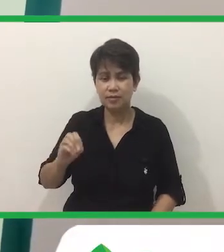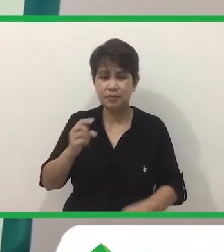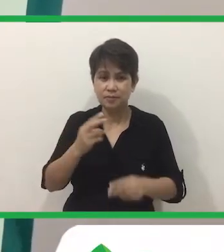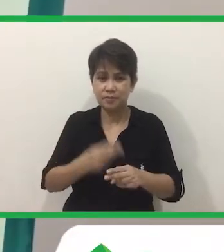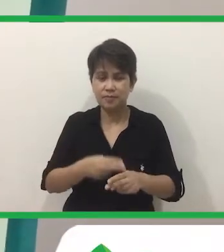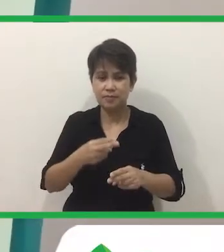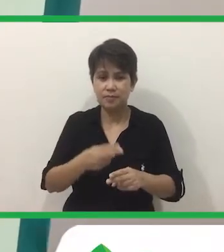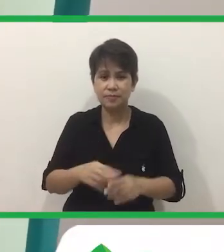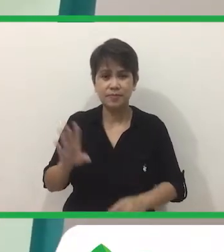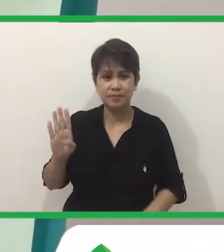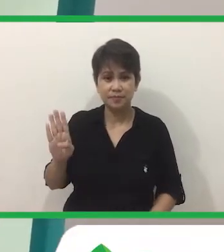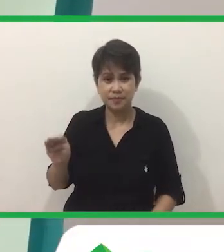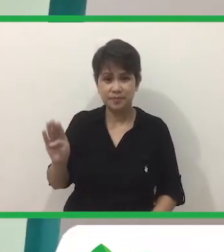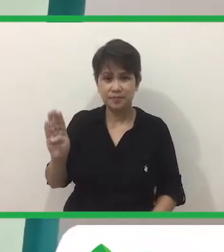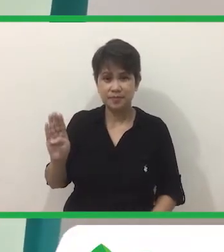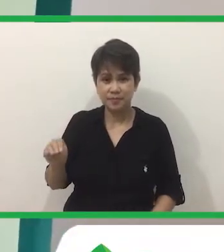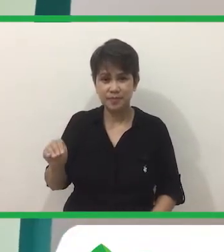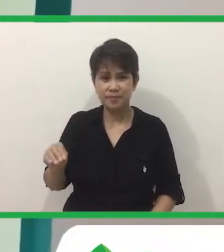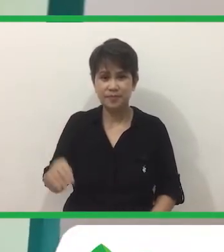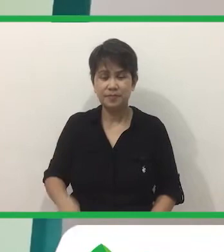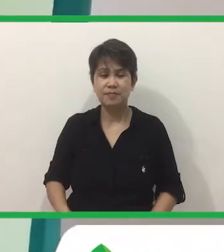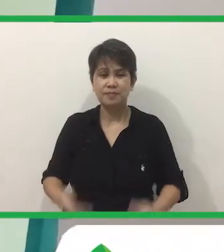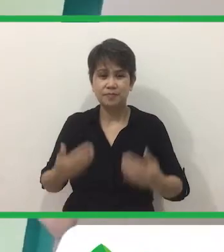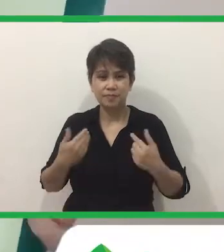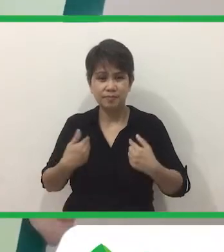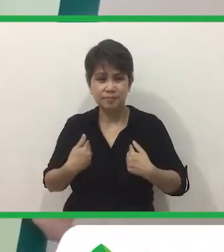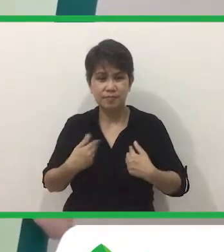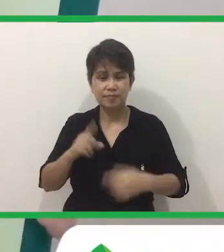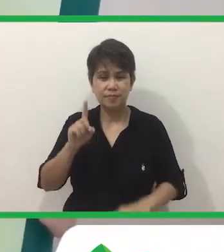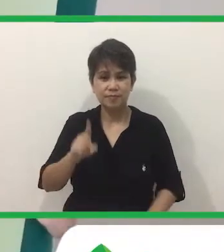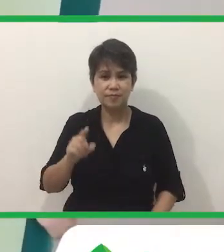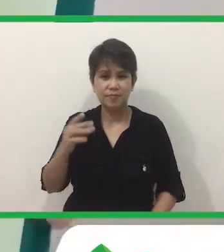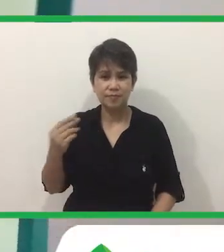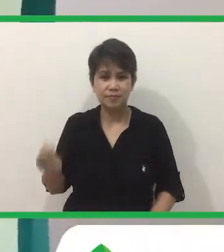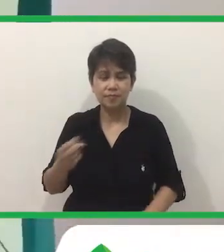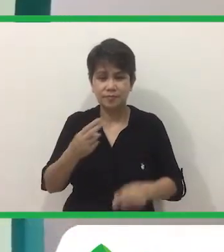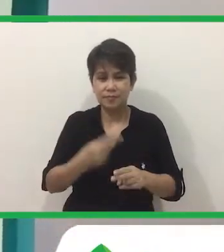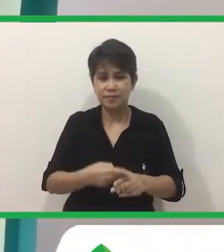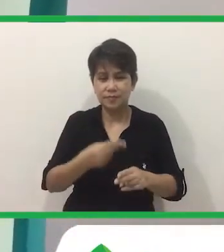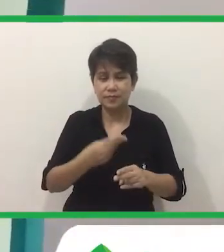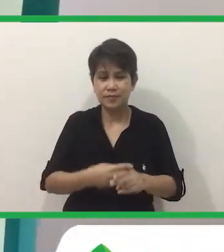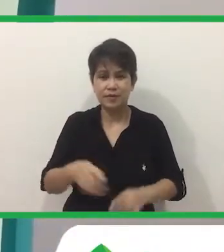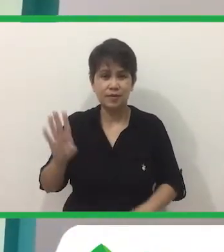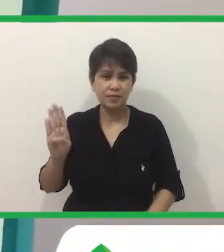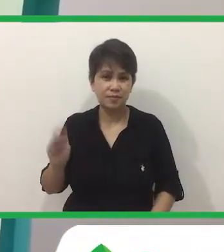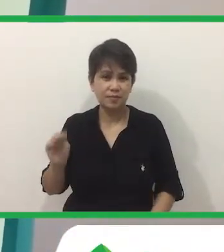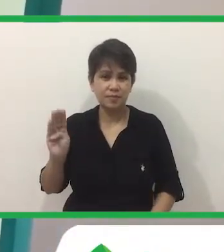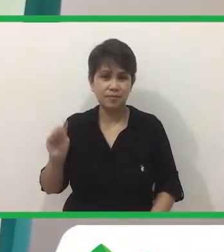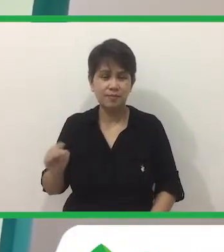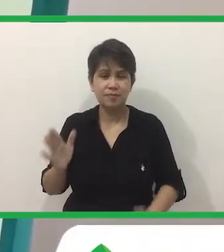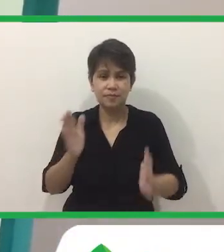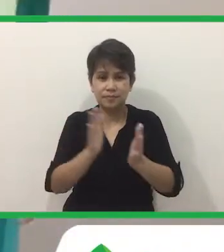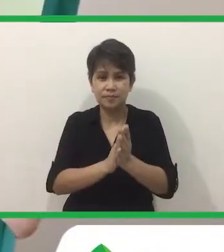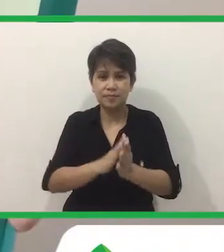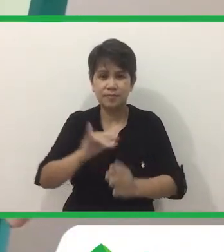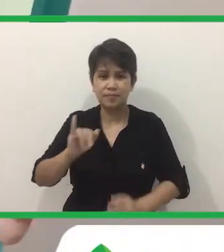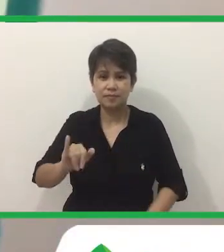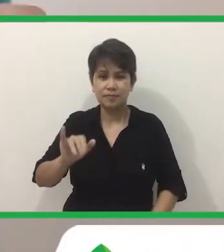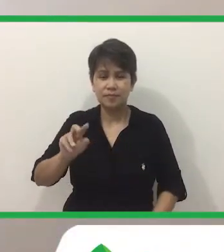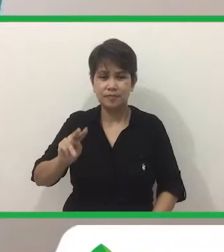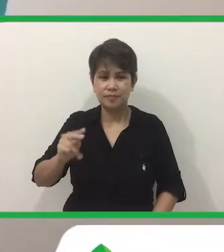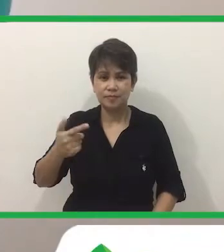-I-N-G-O Pangalan niya ay Bingo Meron akong isang aso Pangalan niya ay